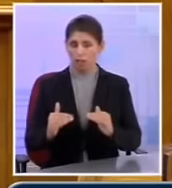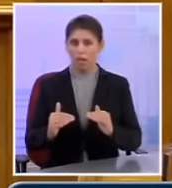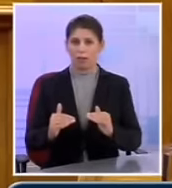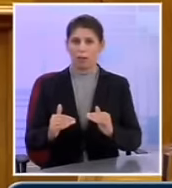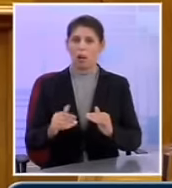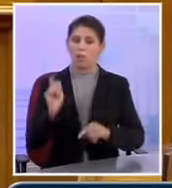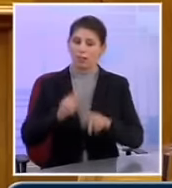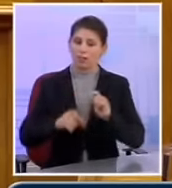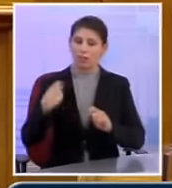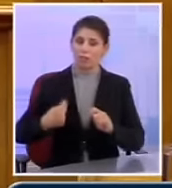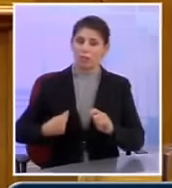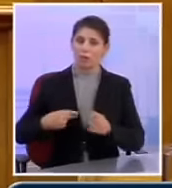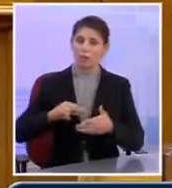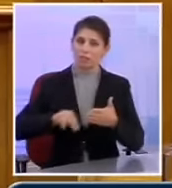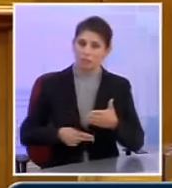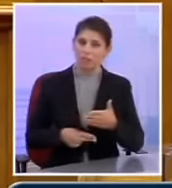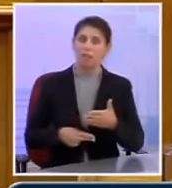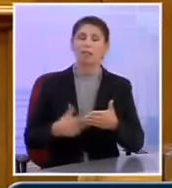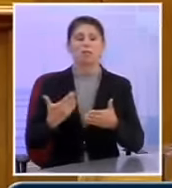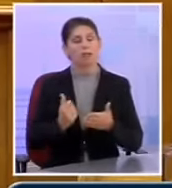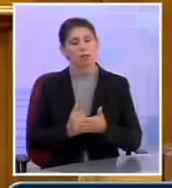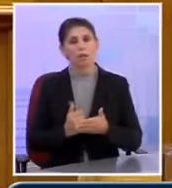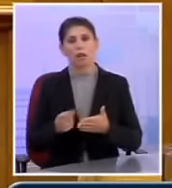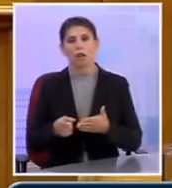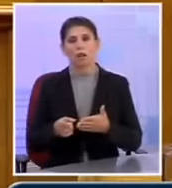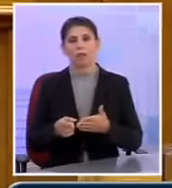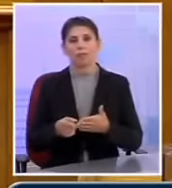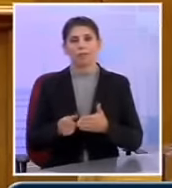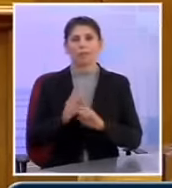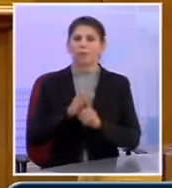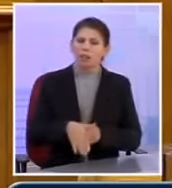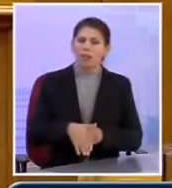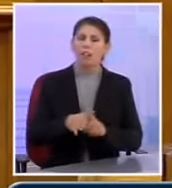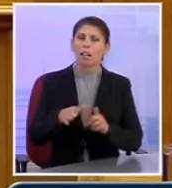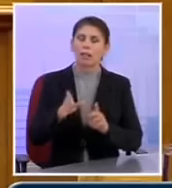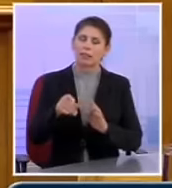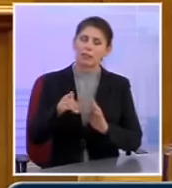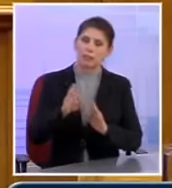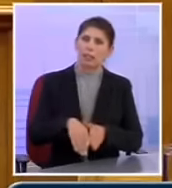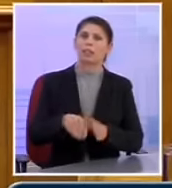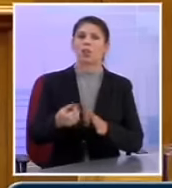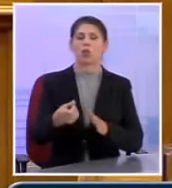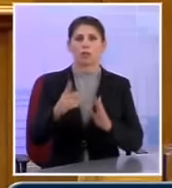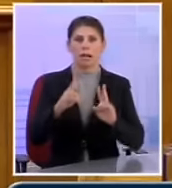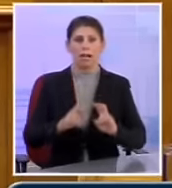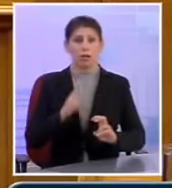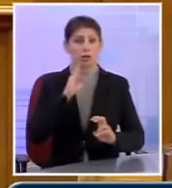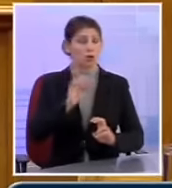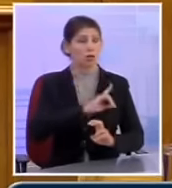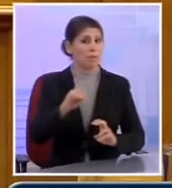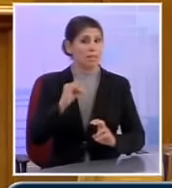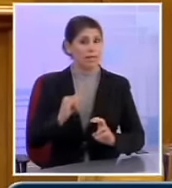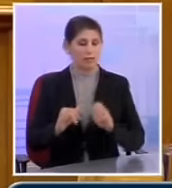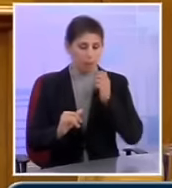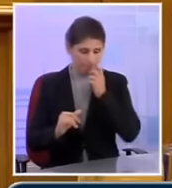συμβάσεων προς συμβιβατικός όσο και ο κατασταλτικός έλεγχος. Στόχος είναι αφενός να μην υπάρχει καθυστέρηση στις